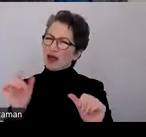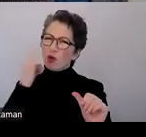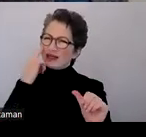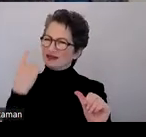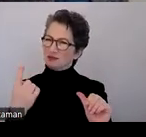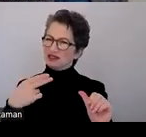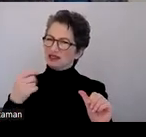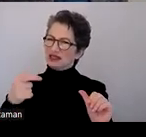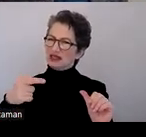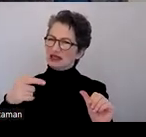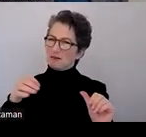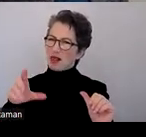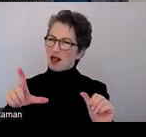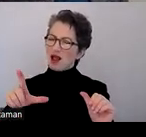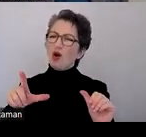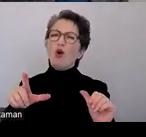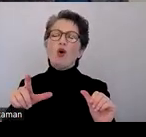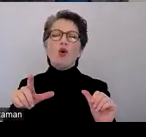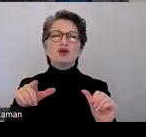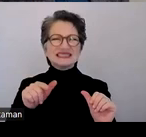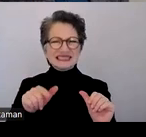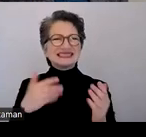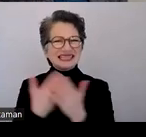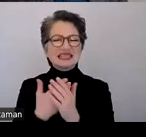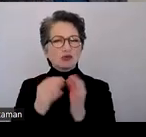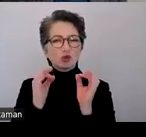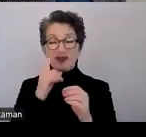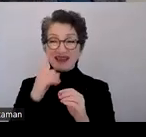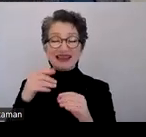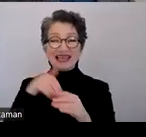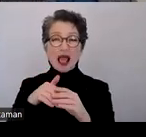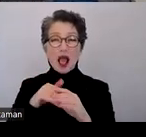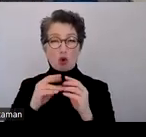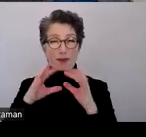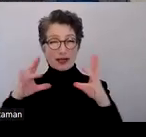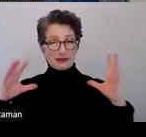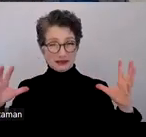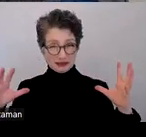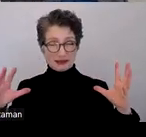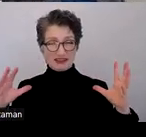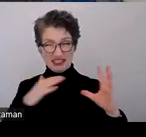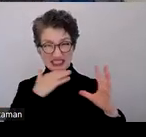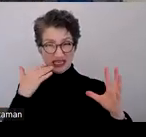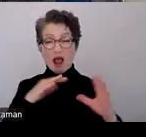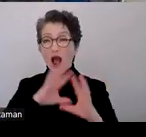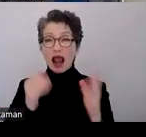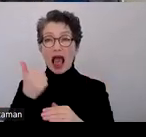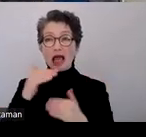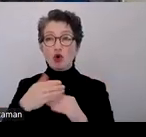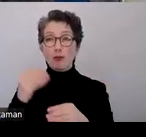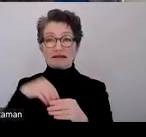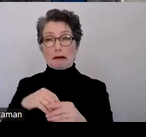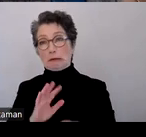und eignet sich eben dann besonders auch darum, dann, wenn ich umfangreiche Inhalte habe, die jetzt nicht alle in ein Dokument passen